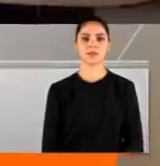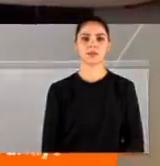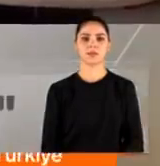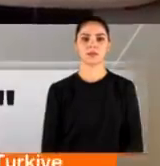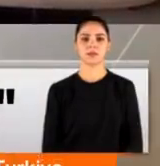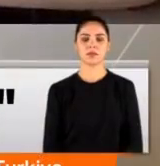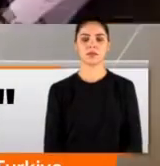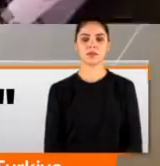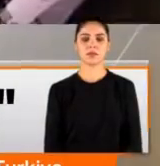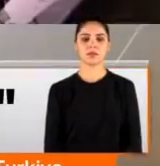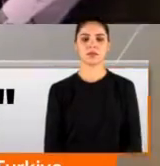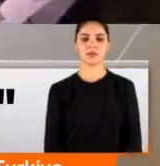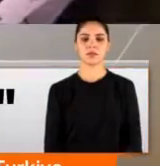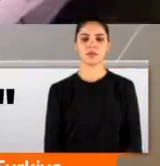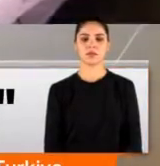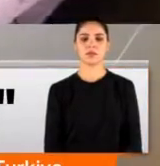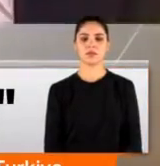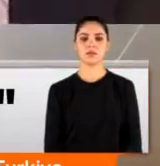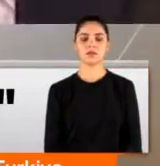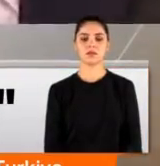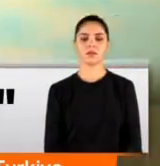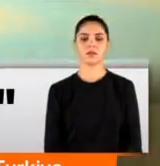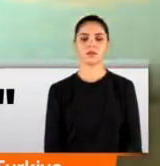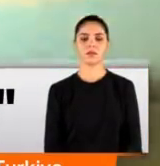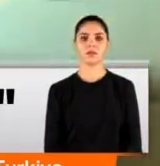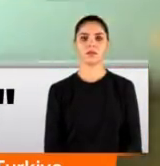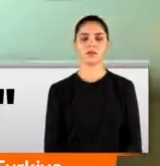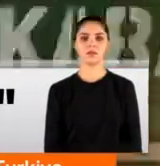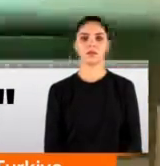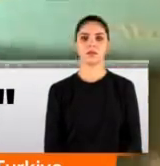Sadece bizim başarımız değil. Erdoğan gitsin de ne olursa olsun da var.